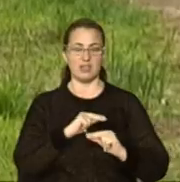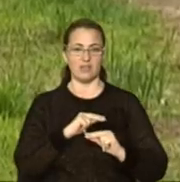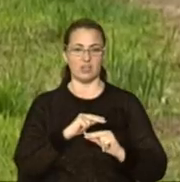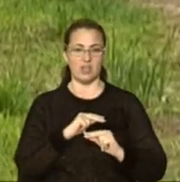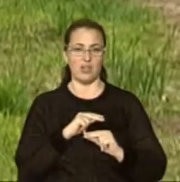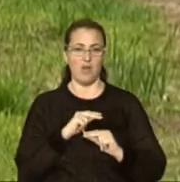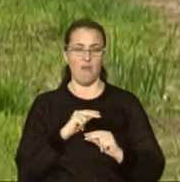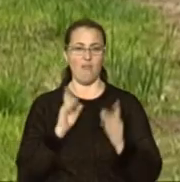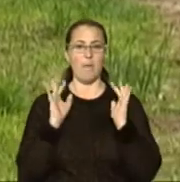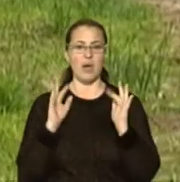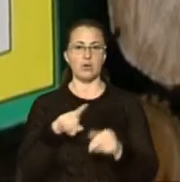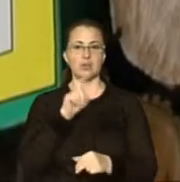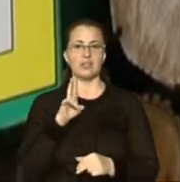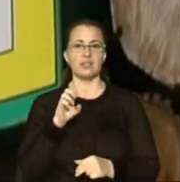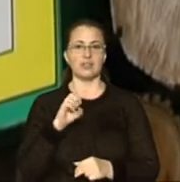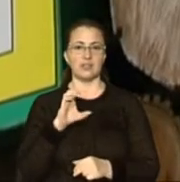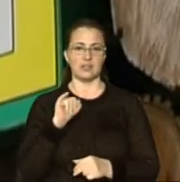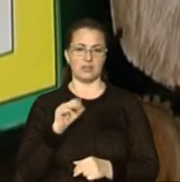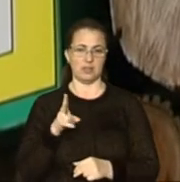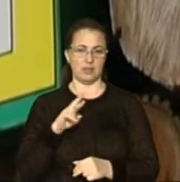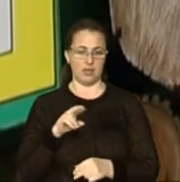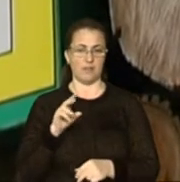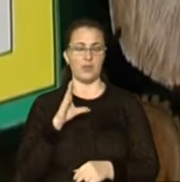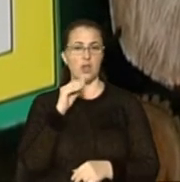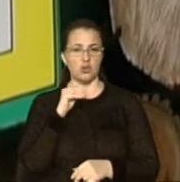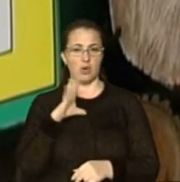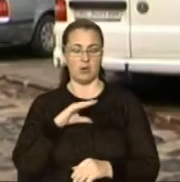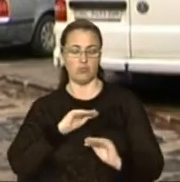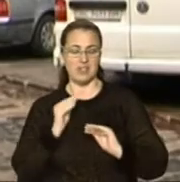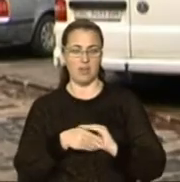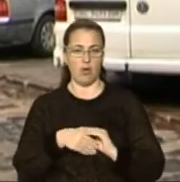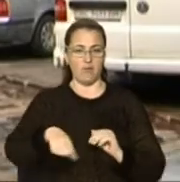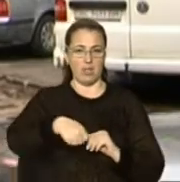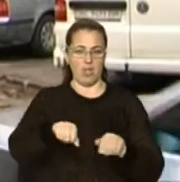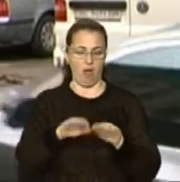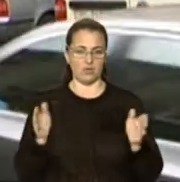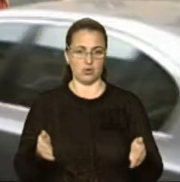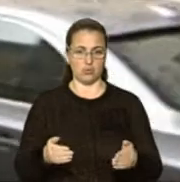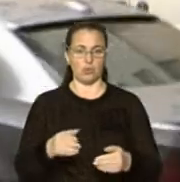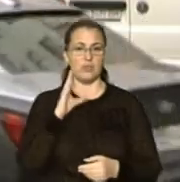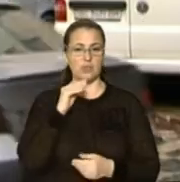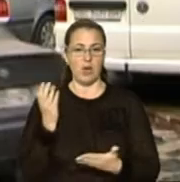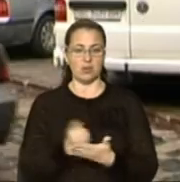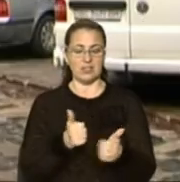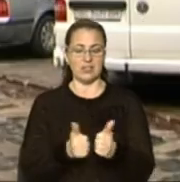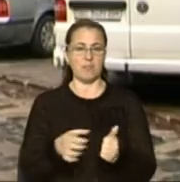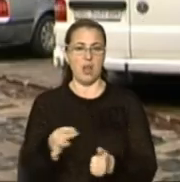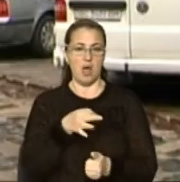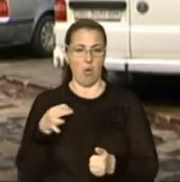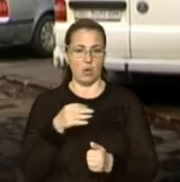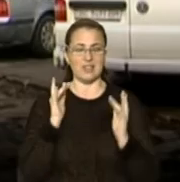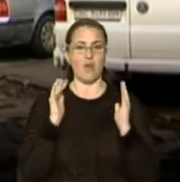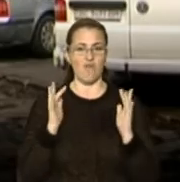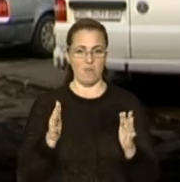врятованих тварин у парку знесіння. Тварина була захована у сумку. Собаку знайшли в нас біля озера, в